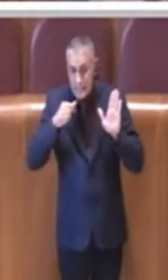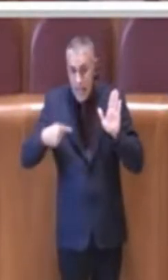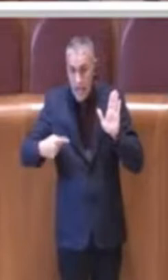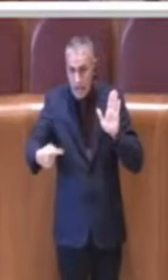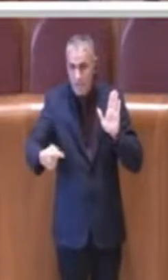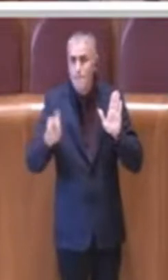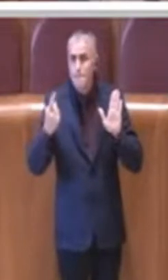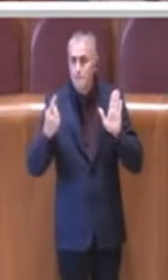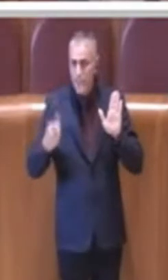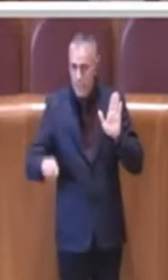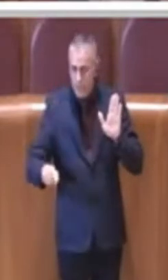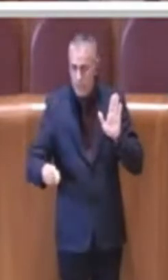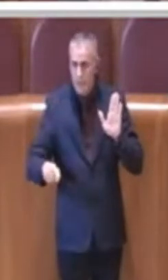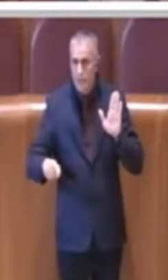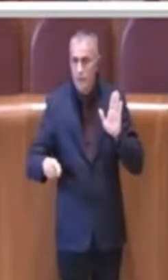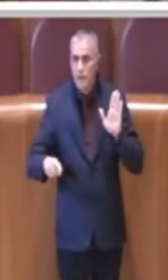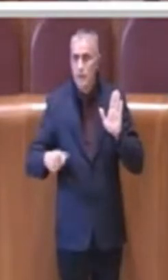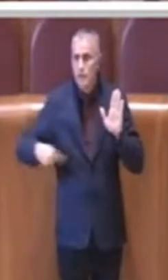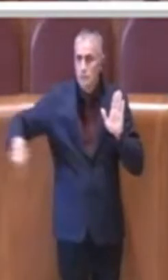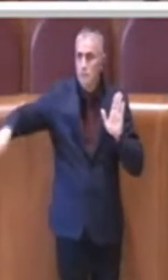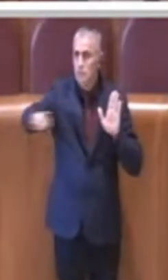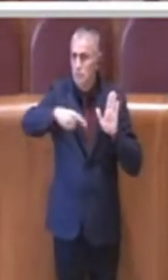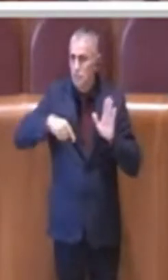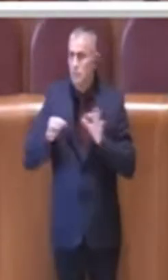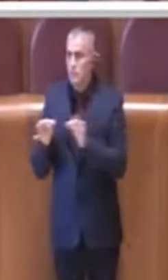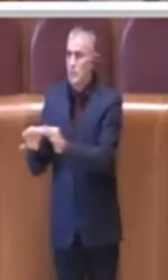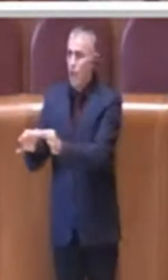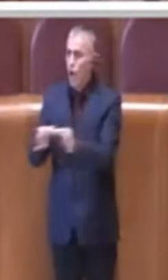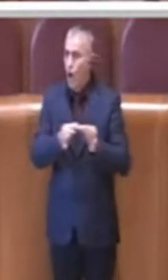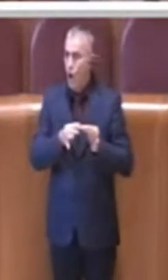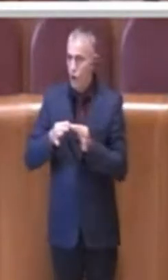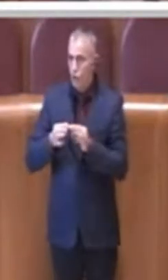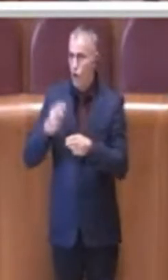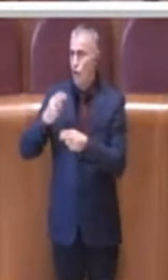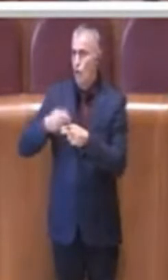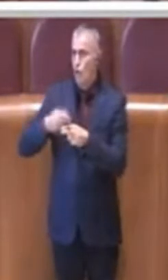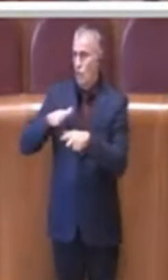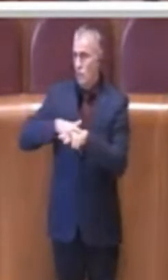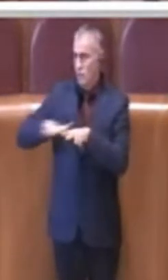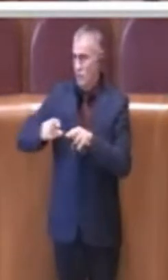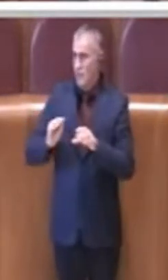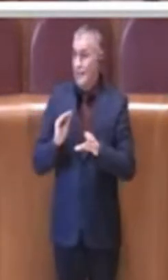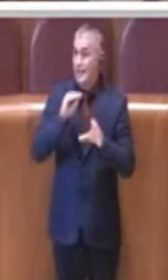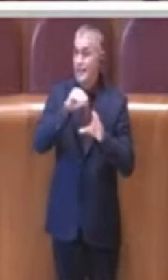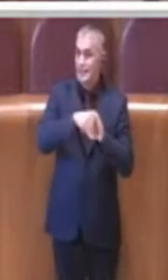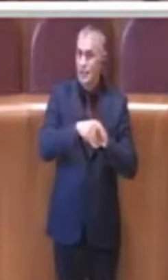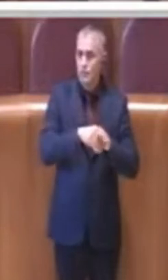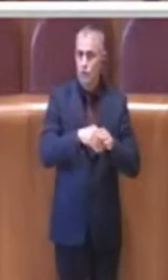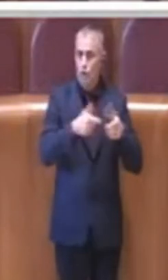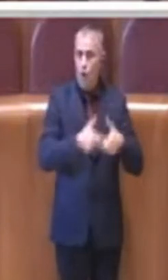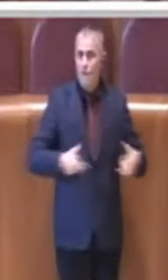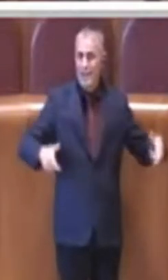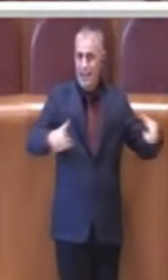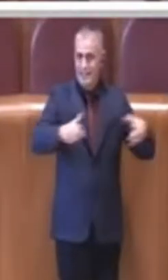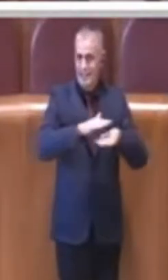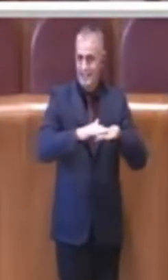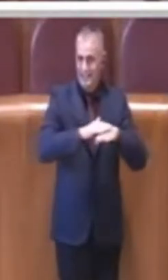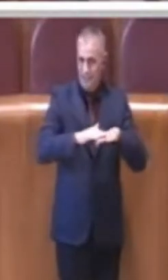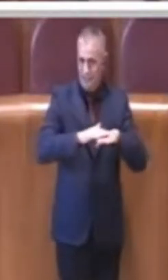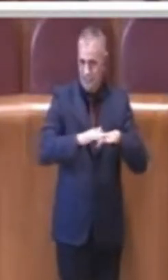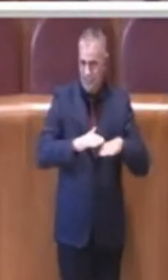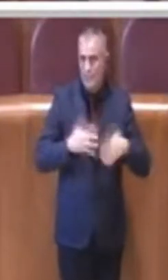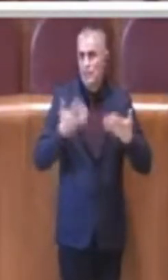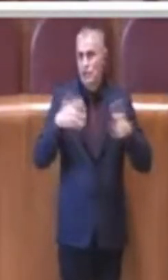consenso, il parere di Roma Capitale all'interno della conferenza dei servizi, così come prevede l'iter